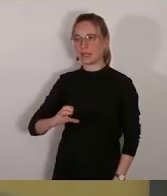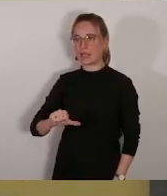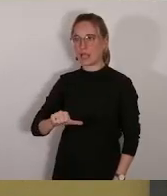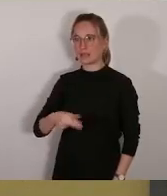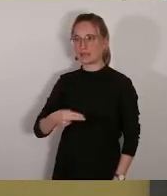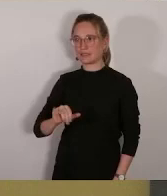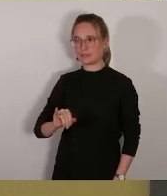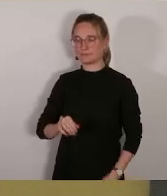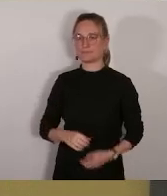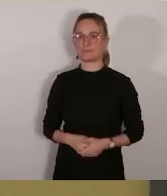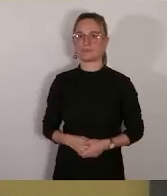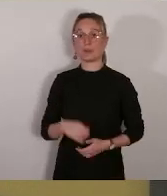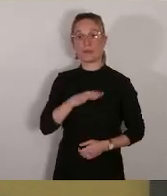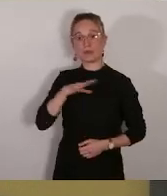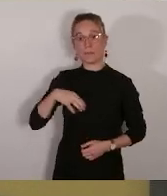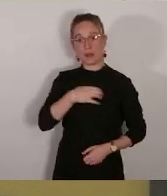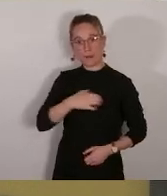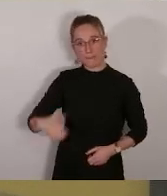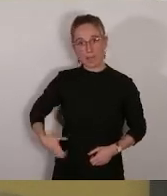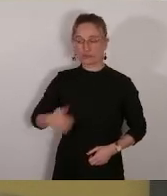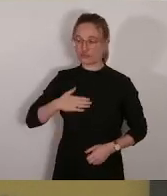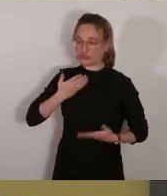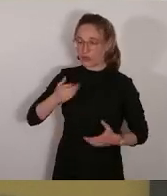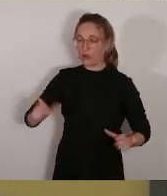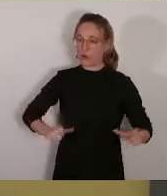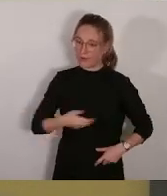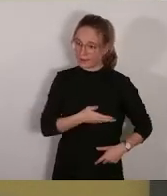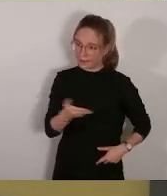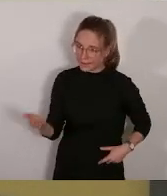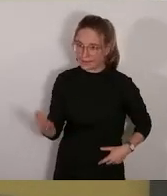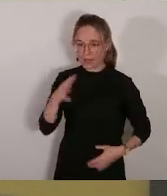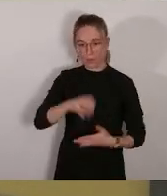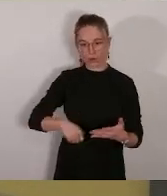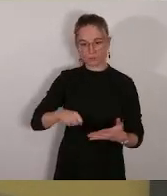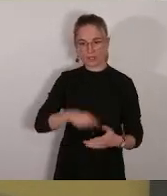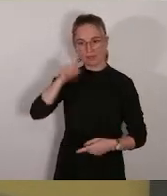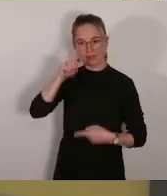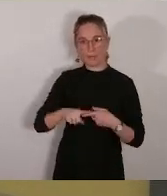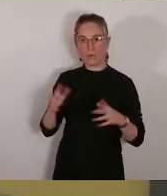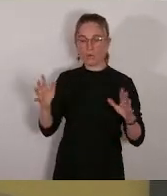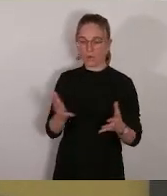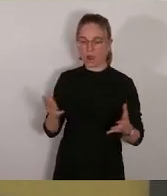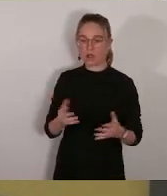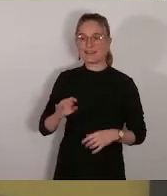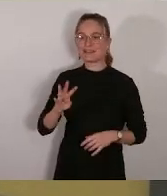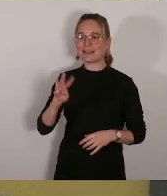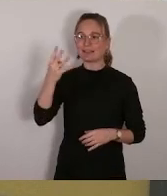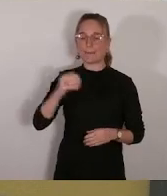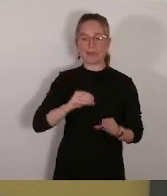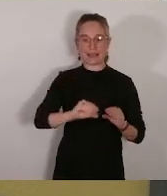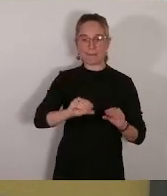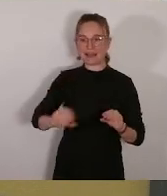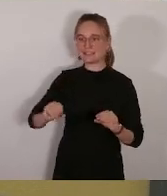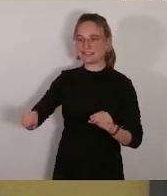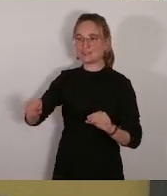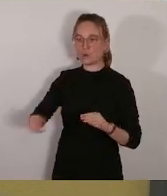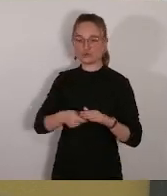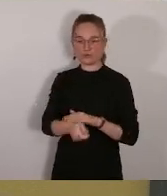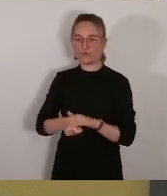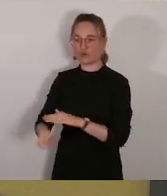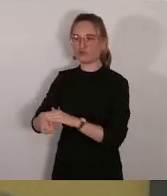collègues, ce rapport porte sur la quatrième répartition de subventions d'équipement au titre des années 2023